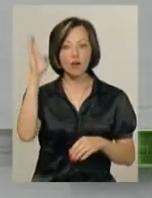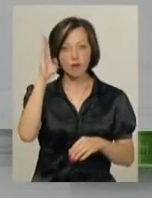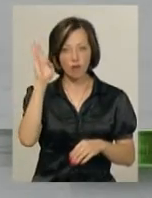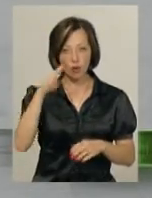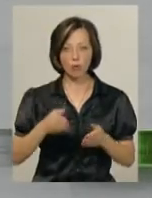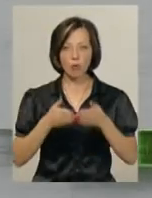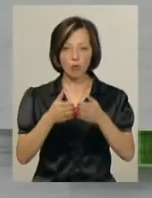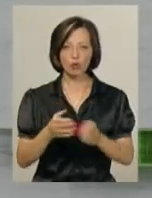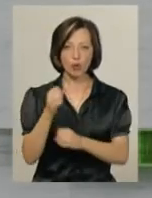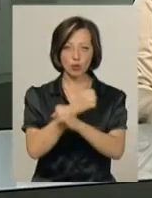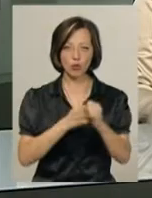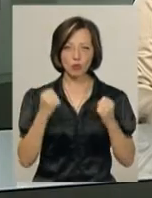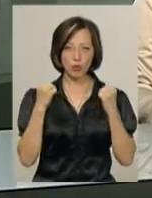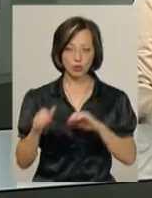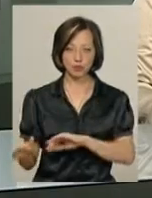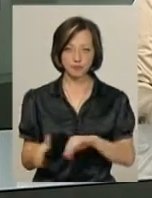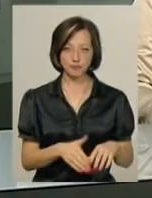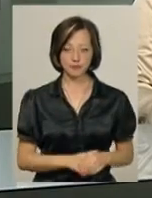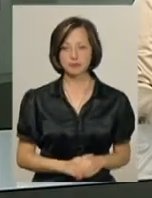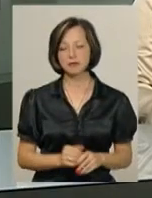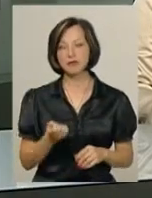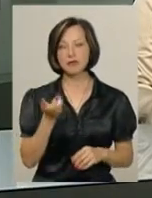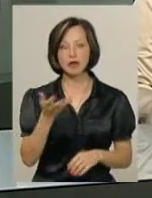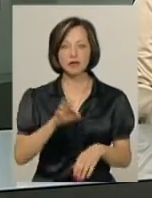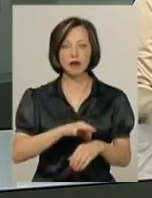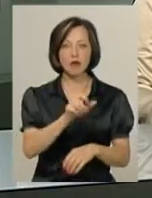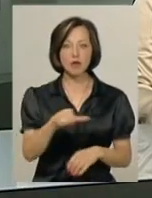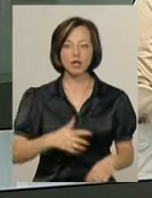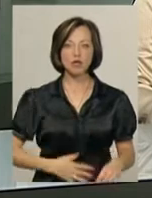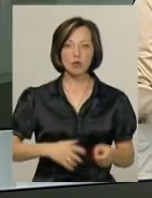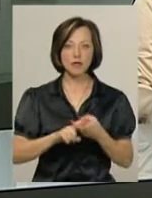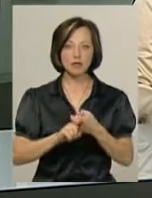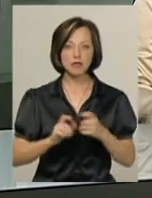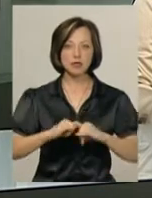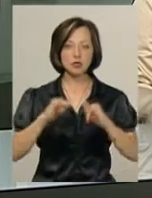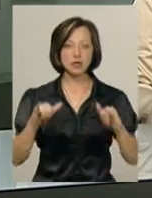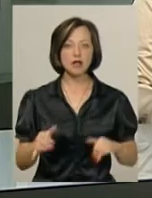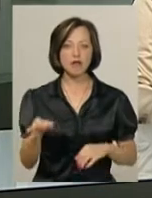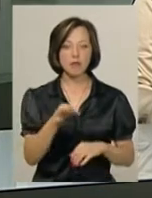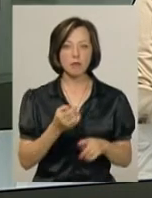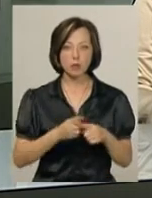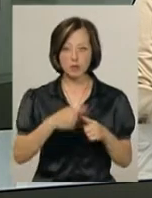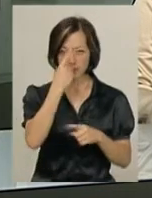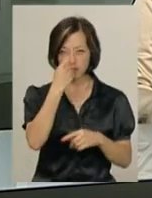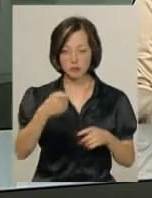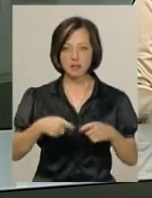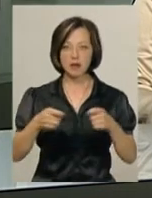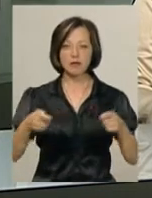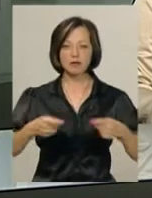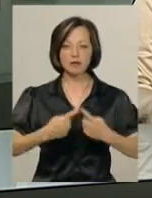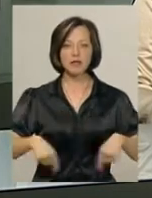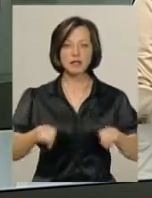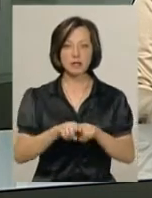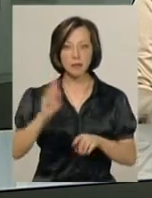-моторного спорту. Кількість хворих на кишкові інфекції зросла в області. Про це повідомила завідувачка